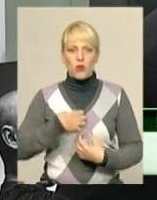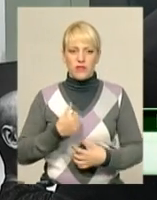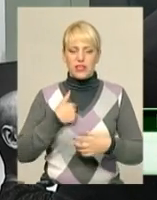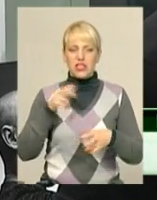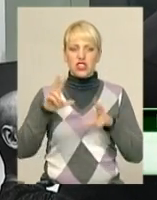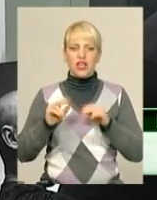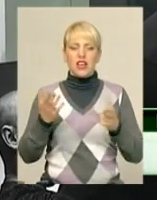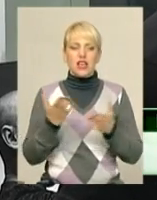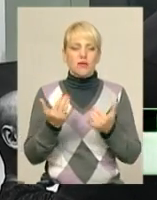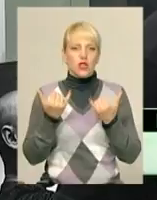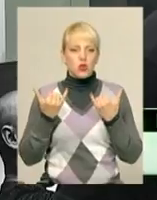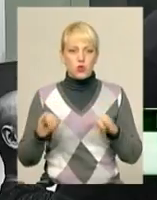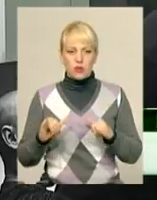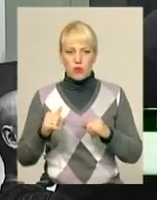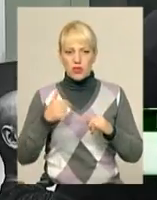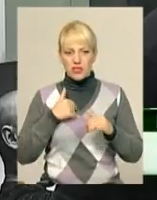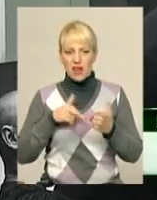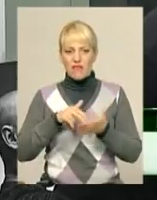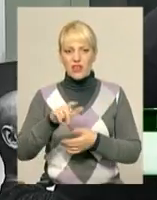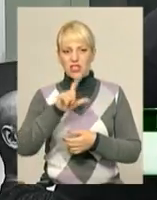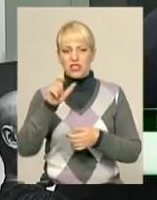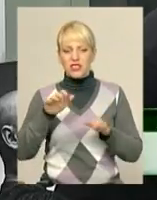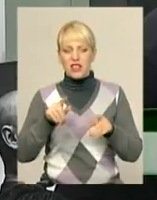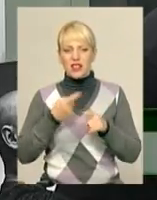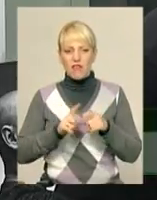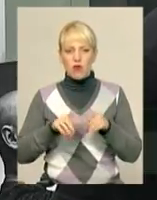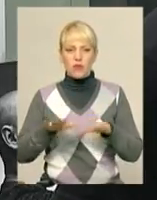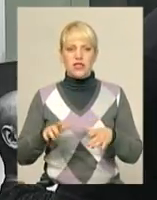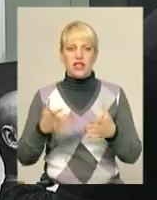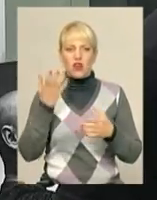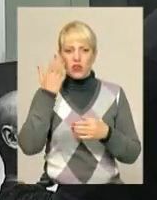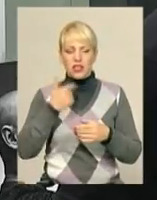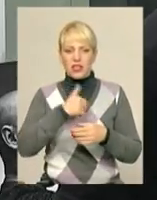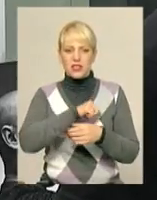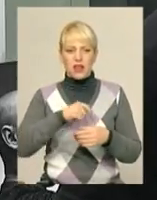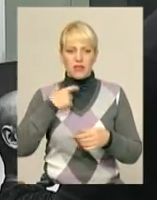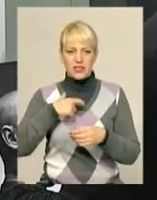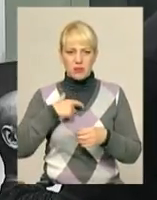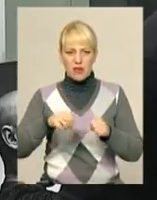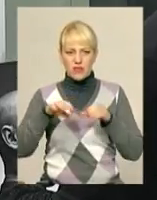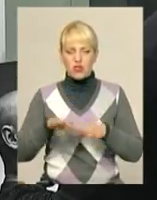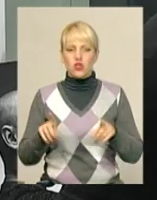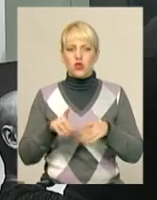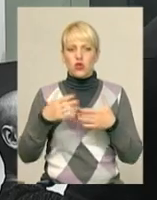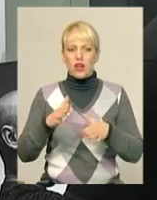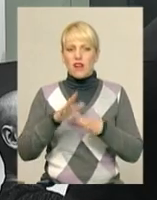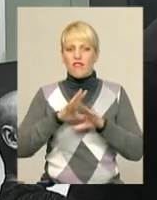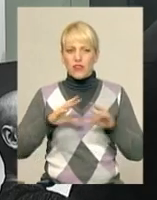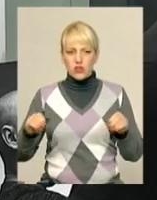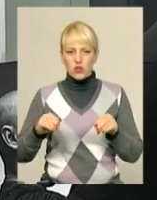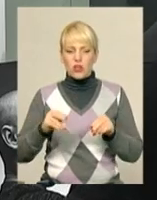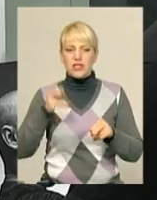чудним образом я вибався з того місця, коли я вже сам для себе прийняв вирішення, що вже все, закат трудової